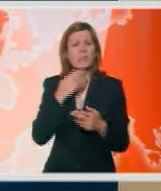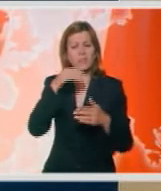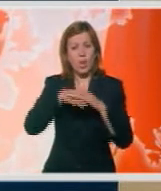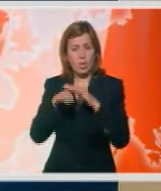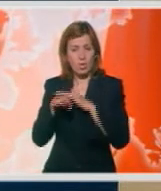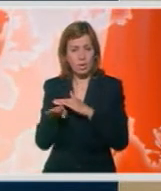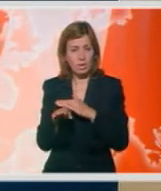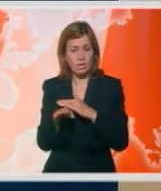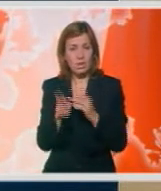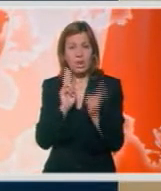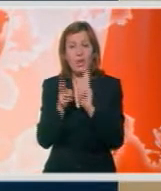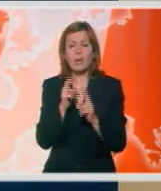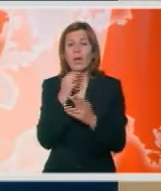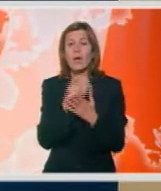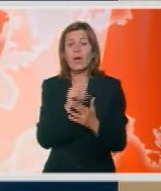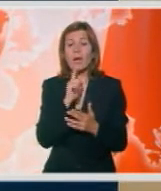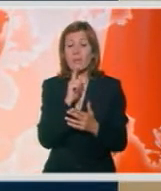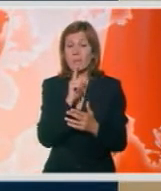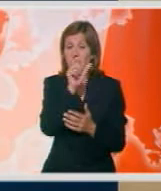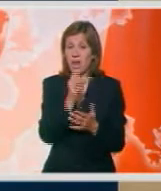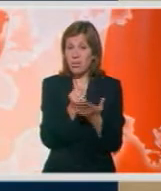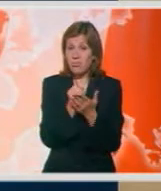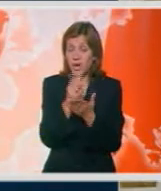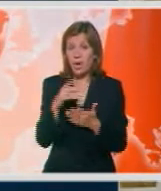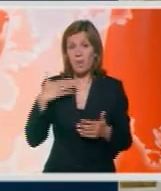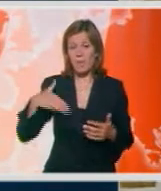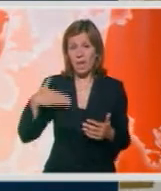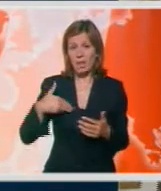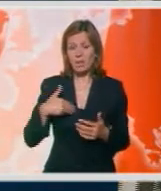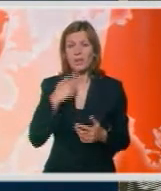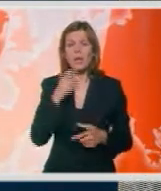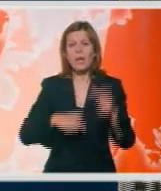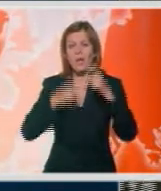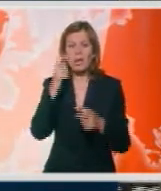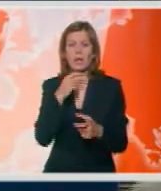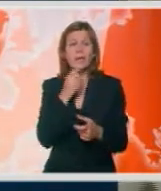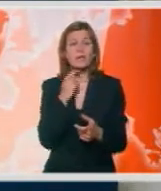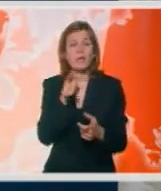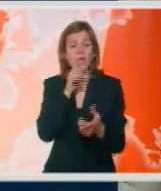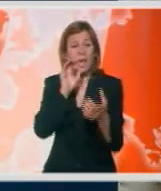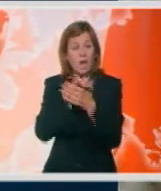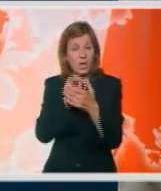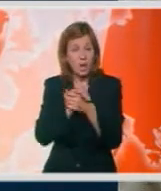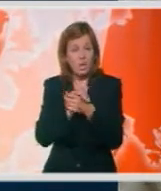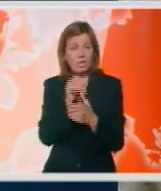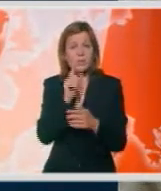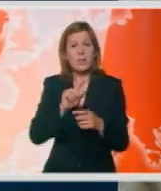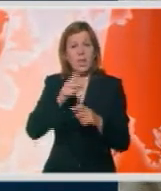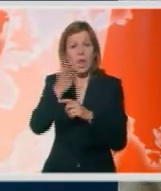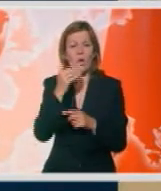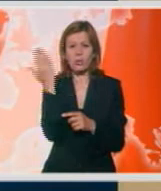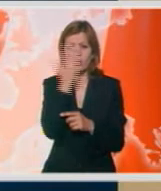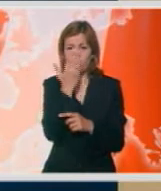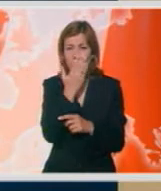Kako je nemali broj zavisnika među adolescentima, gradski oci pokušali su da kladionice drže na bezbednoj udeljenosti od